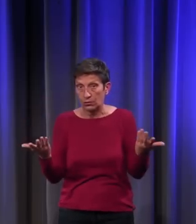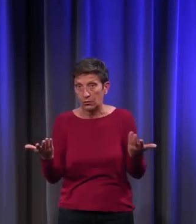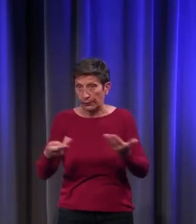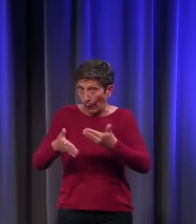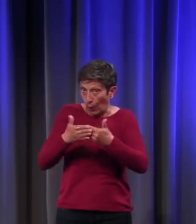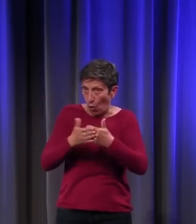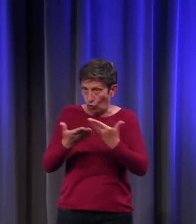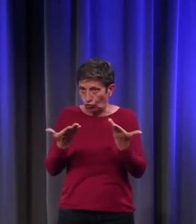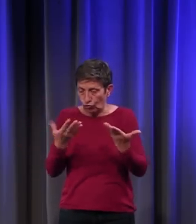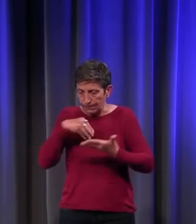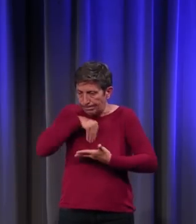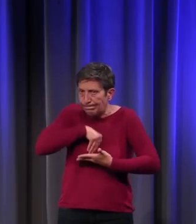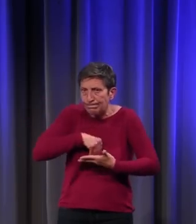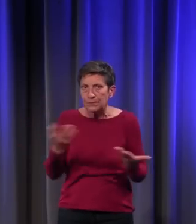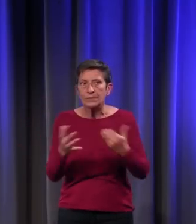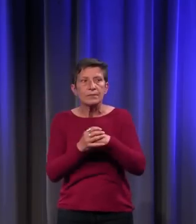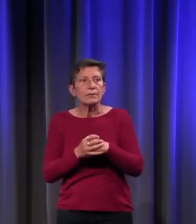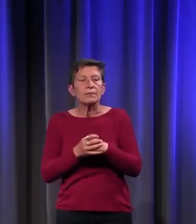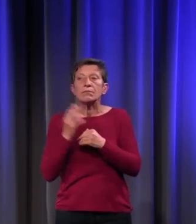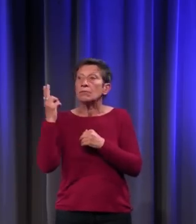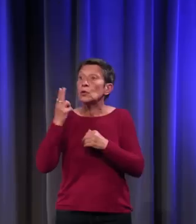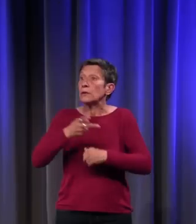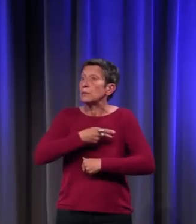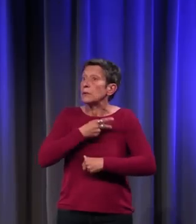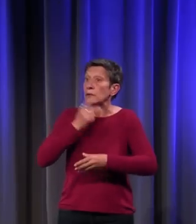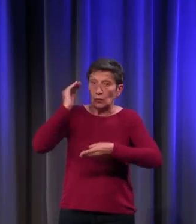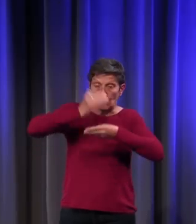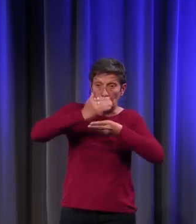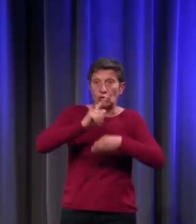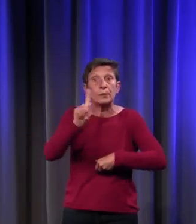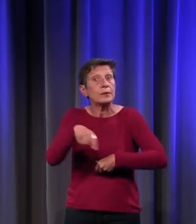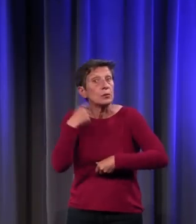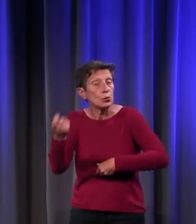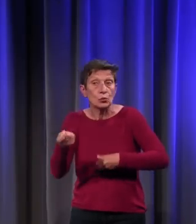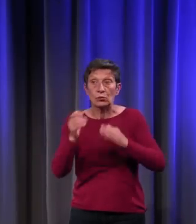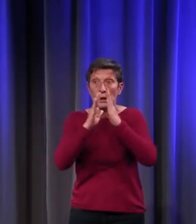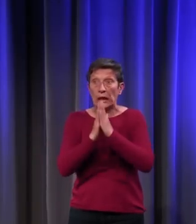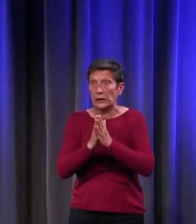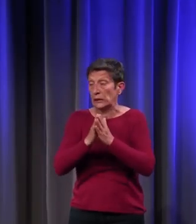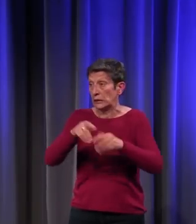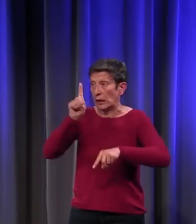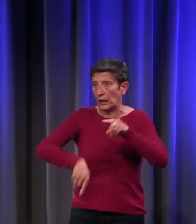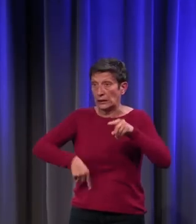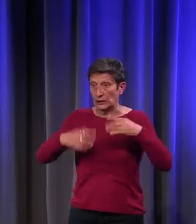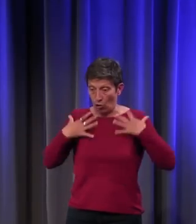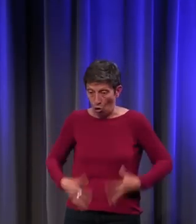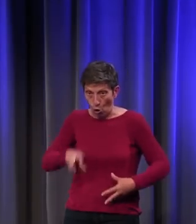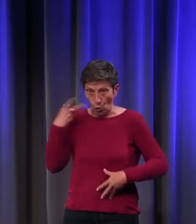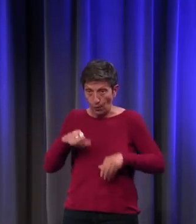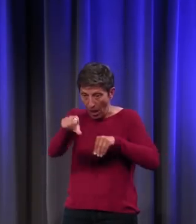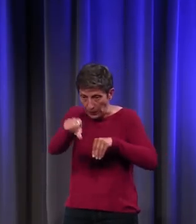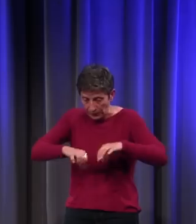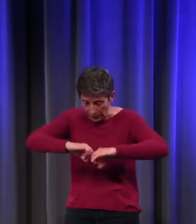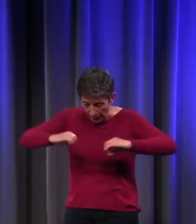dans les facultés de médecine, au Moyen Âge, comme l'Église interdit la dissection du corps humain, pour enseigner l'anatomie